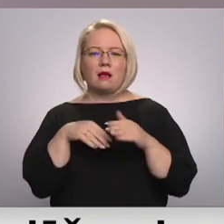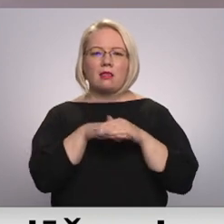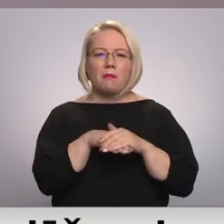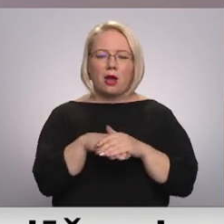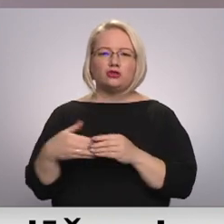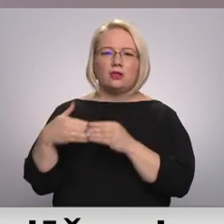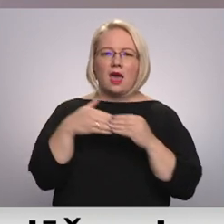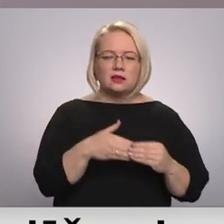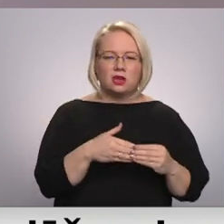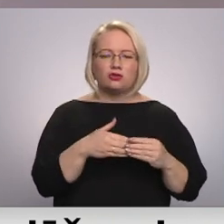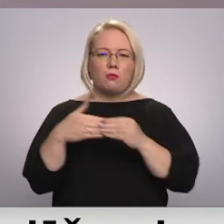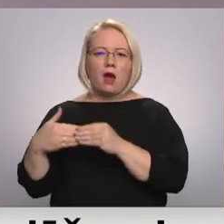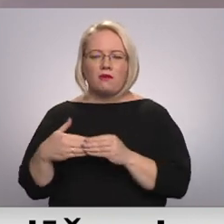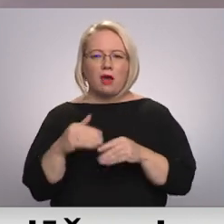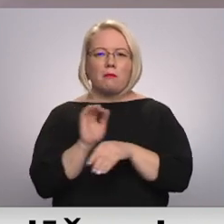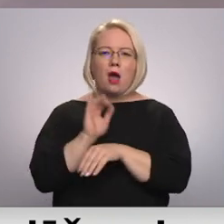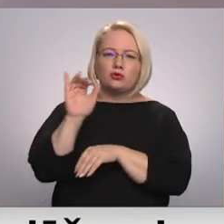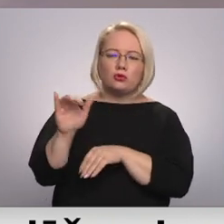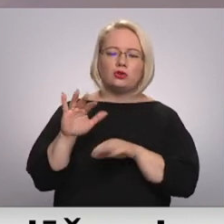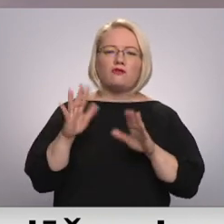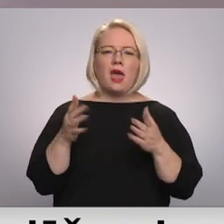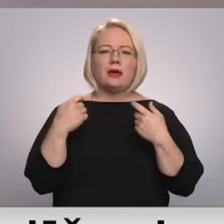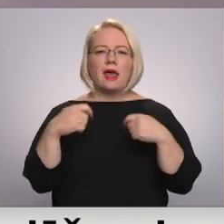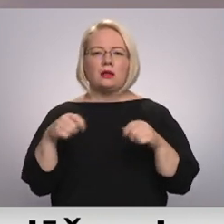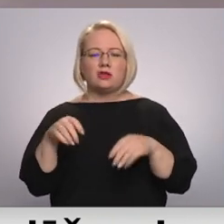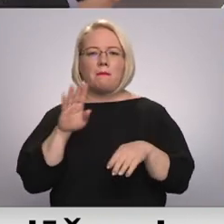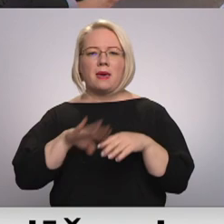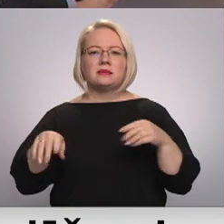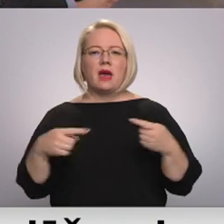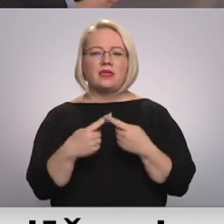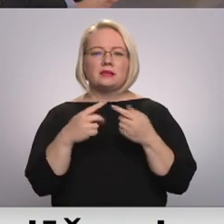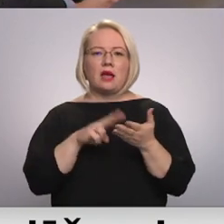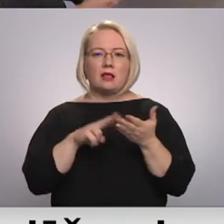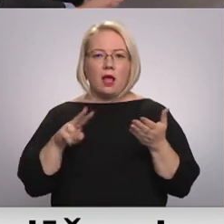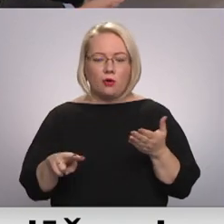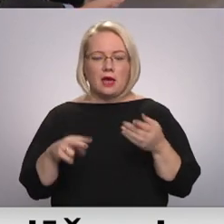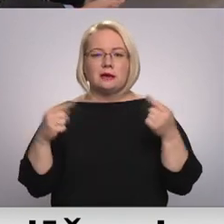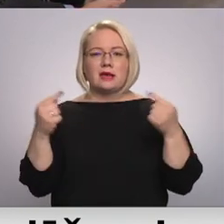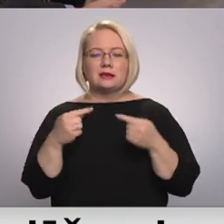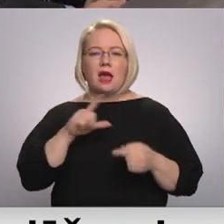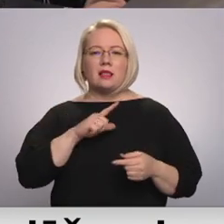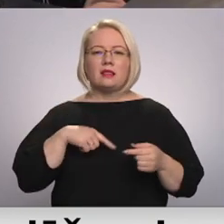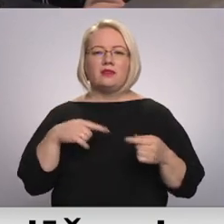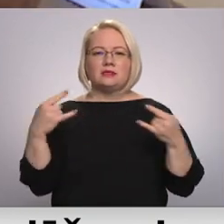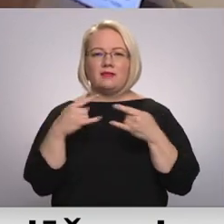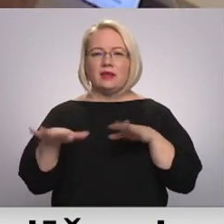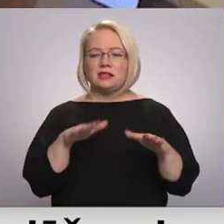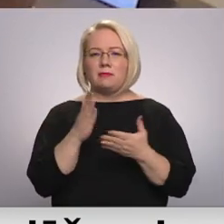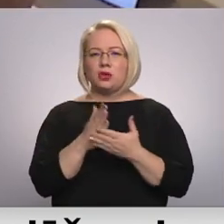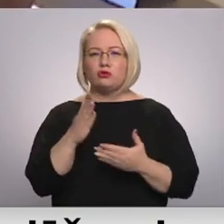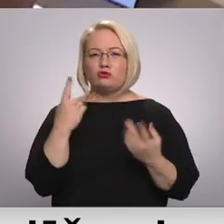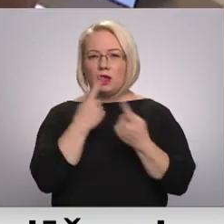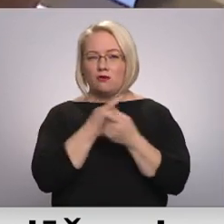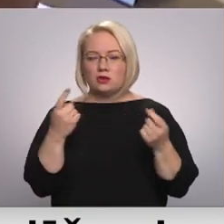pārvadāšanu, pārsūtīšanu vai realizēšanu bez attiecīgas atļāvis. Saskaņā ar Latvijas televīzijas rīcību esošo informāciju